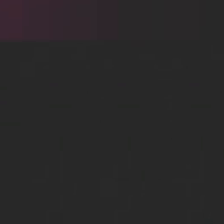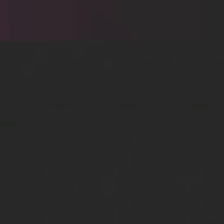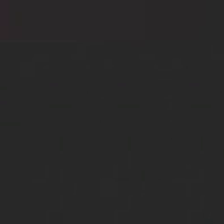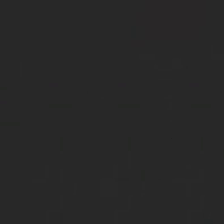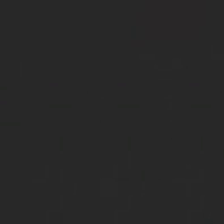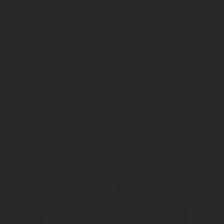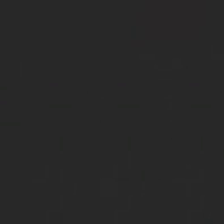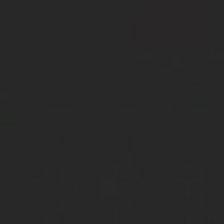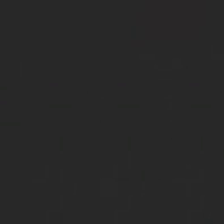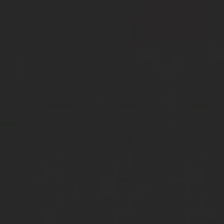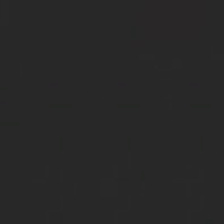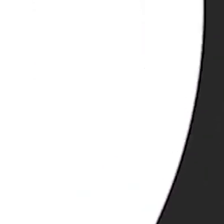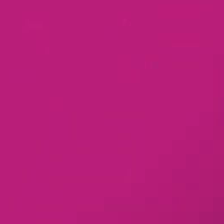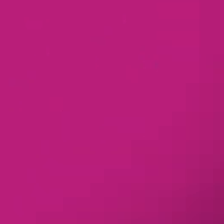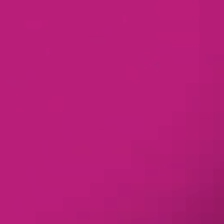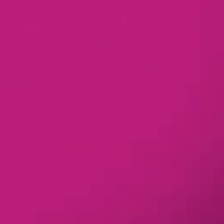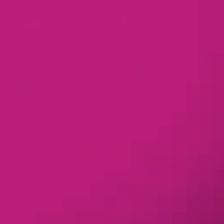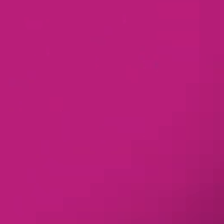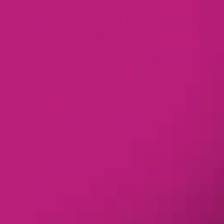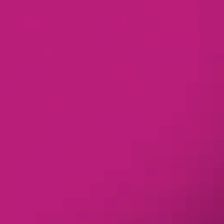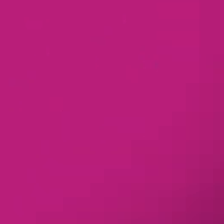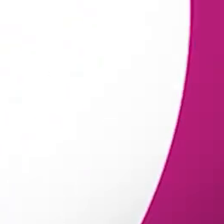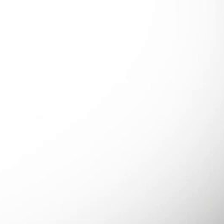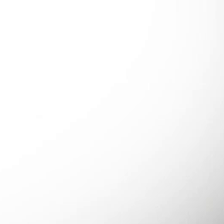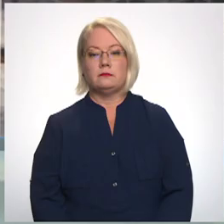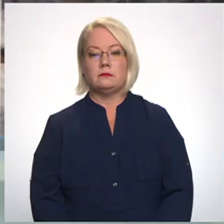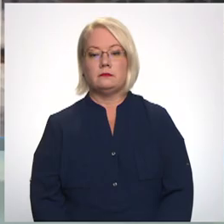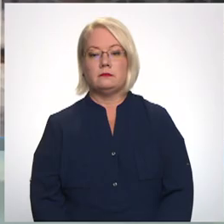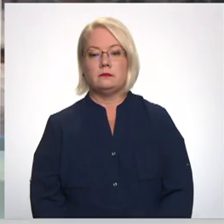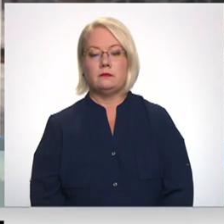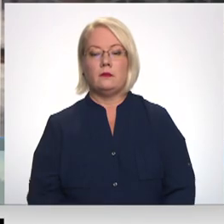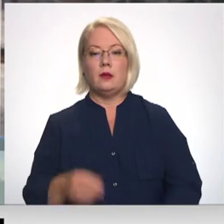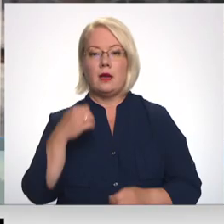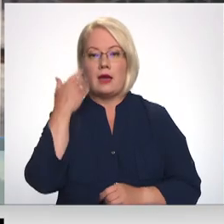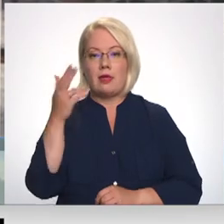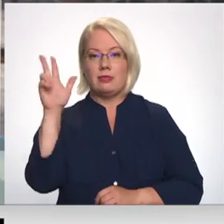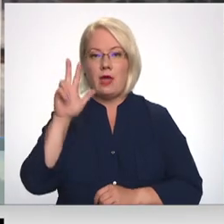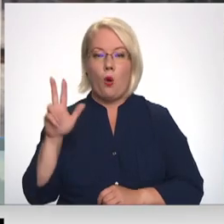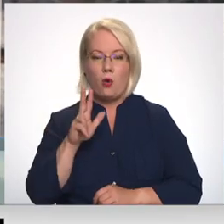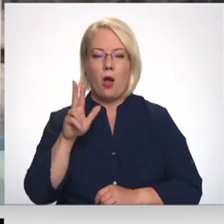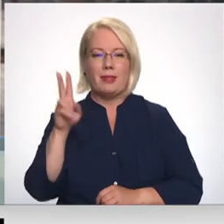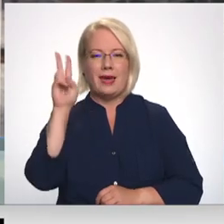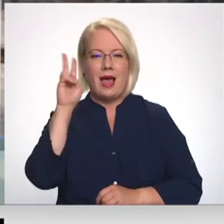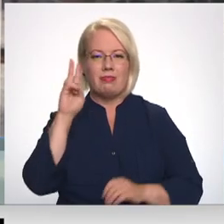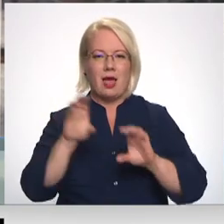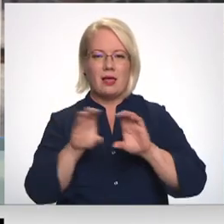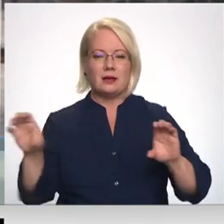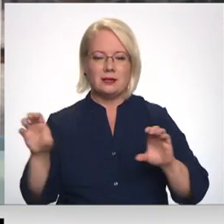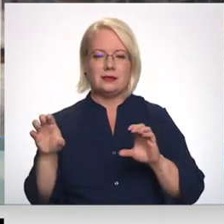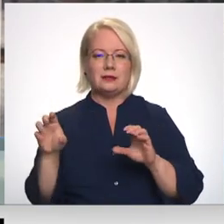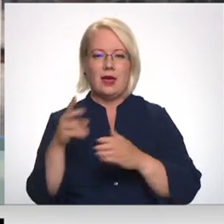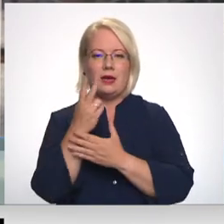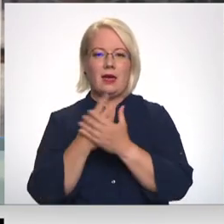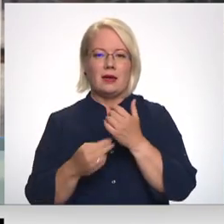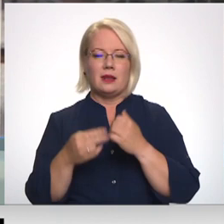Re, visi ēters ir te! Kopš Daugavpilī kanalizācijas akā iekrita četrus